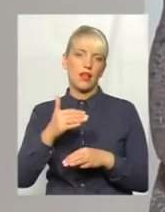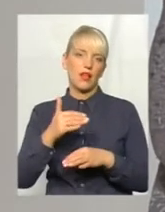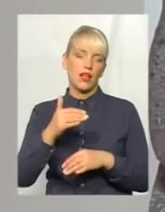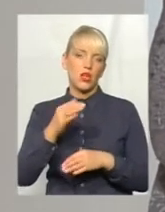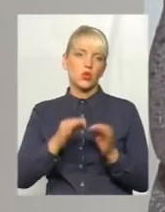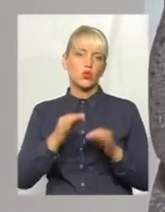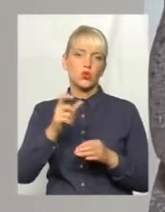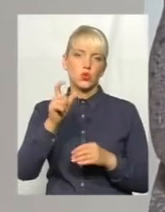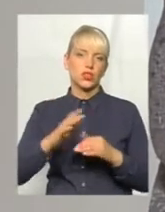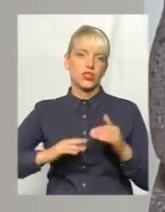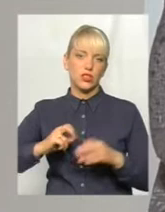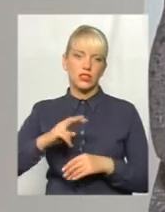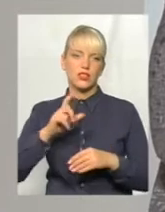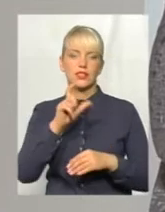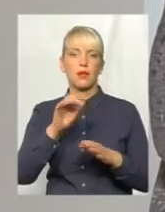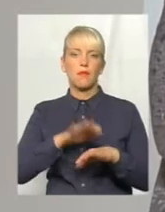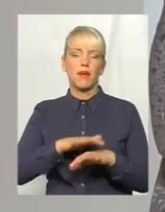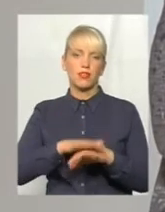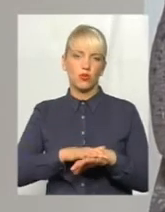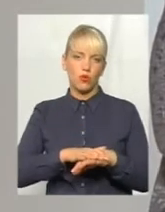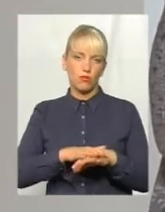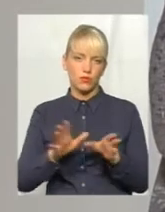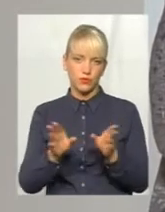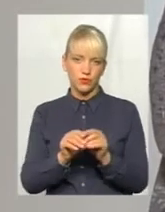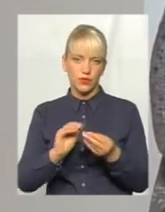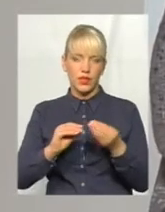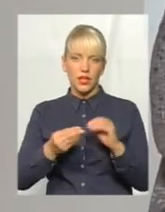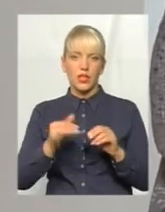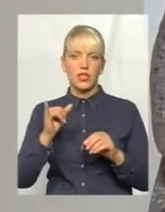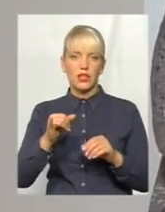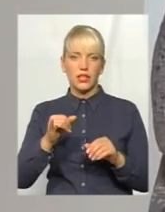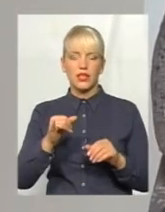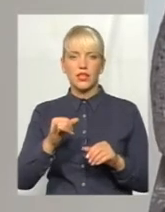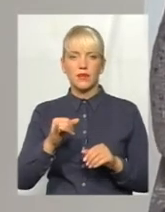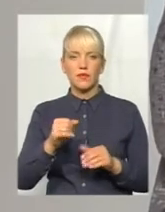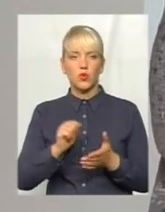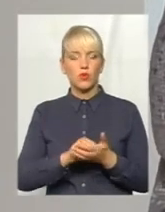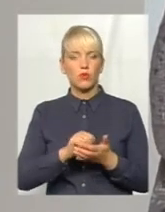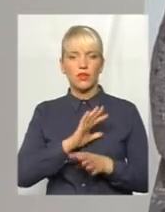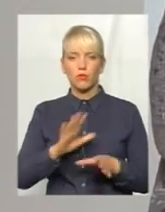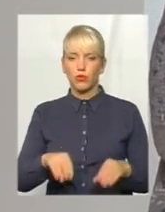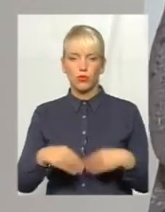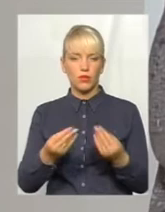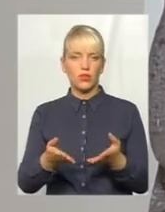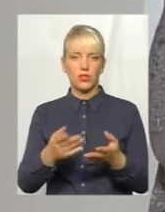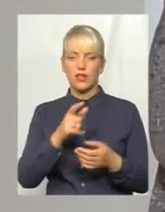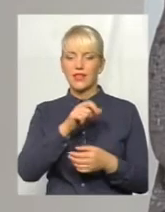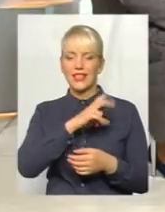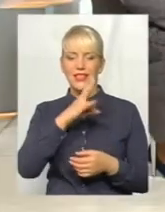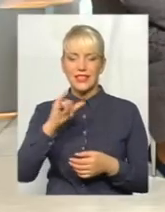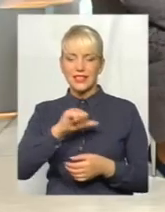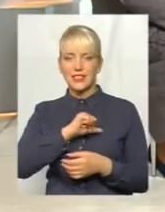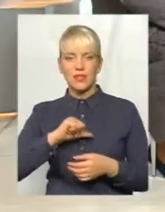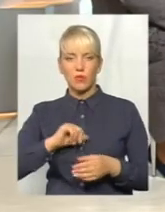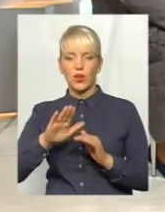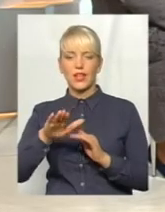по якому вона пішла. І документів не було предоставлено ні самої кредитної